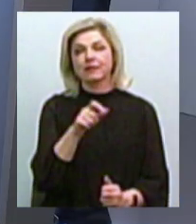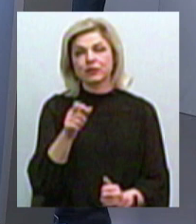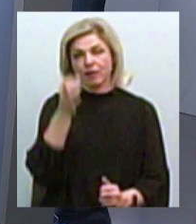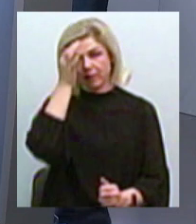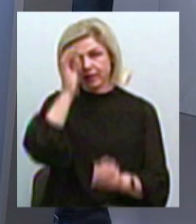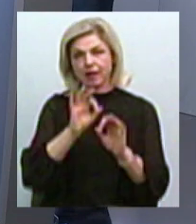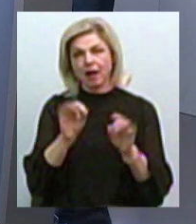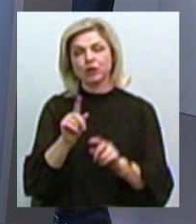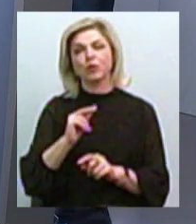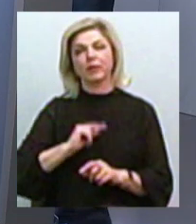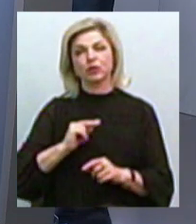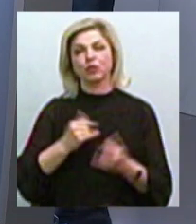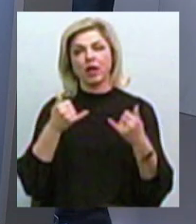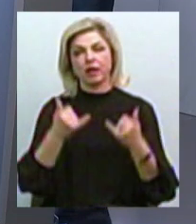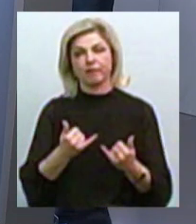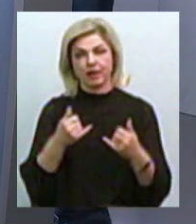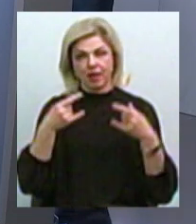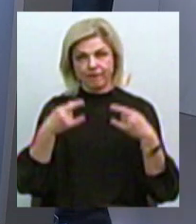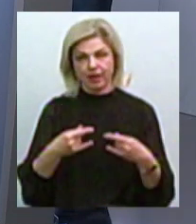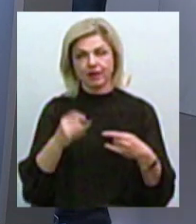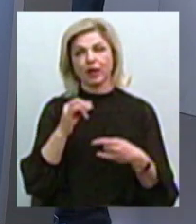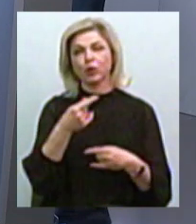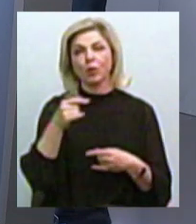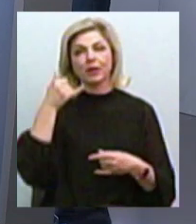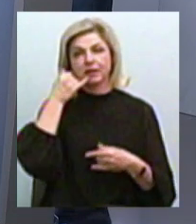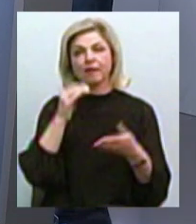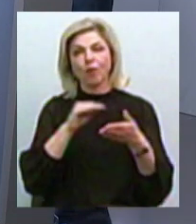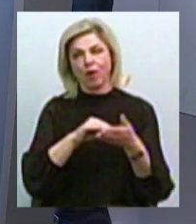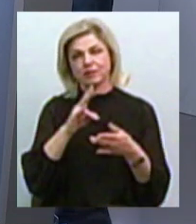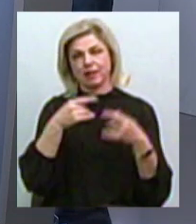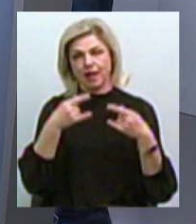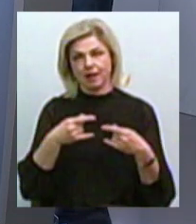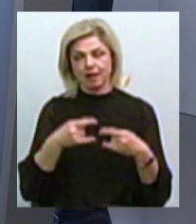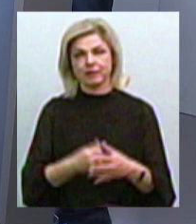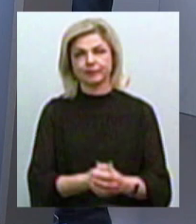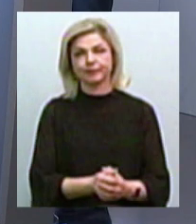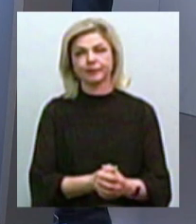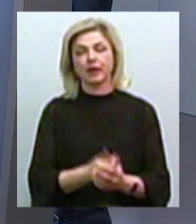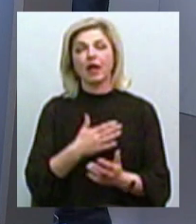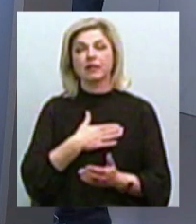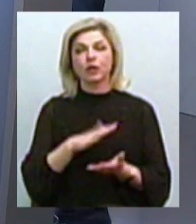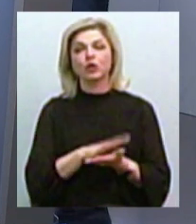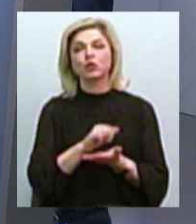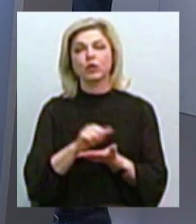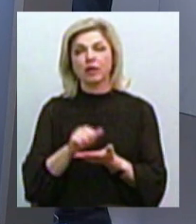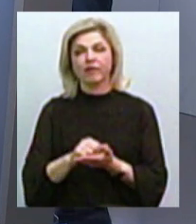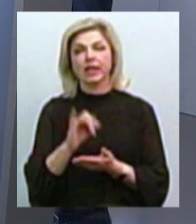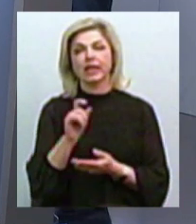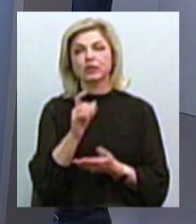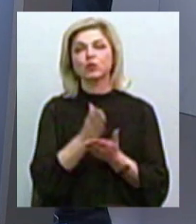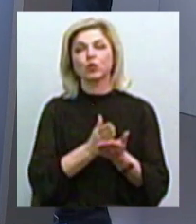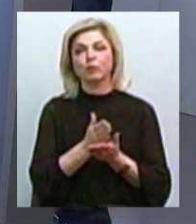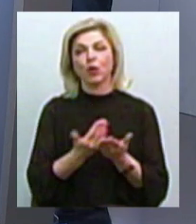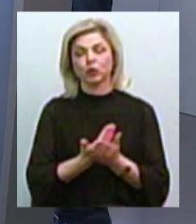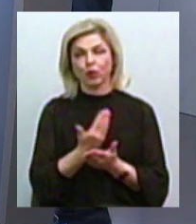працюємо в прямому ефірі. Телефон студії 76 92 33. Наші кореспонденти зі служби новин